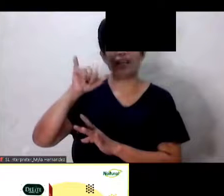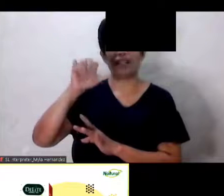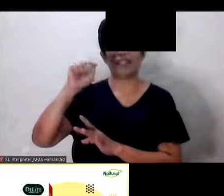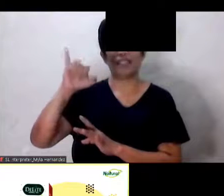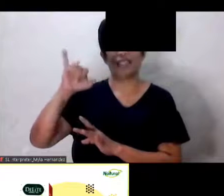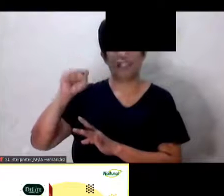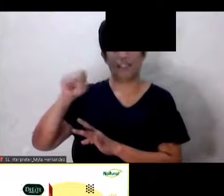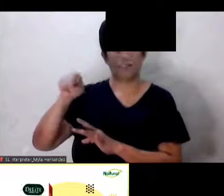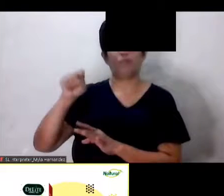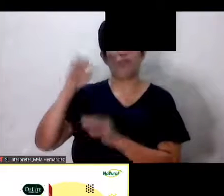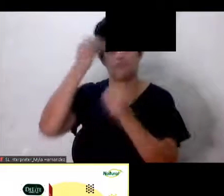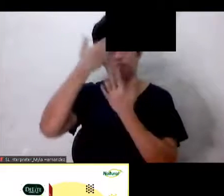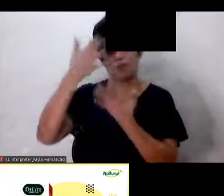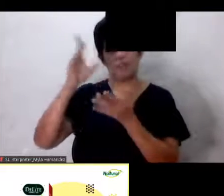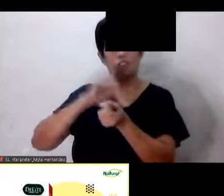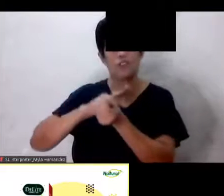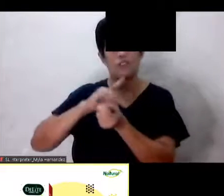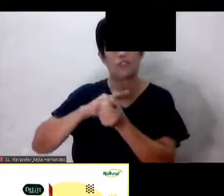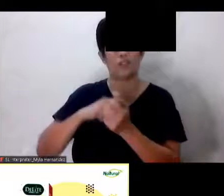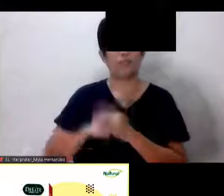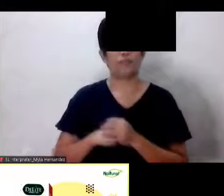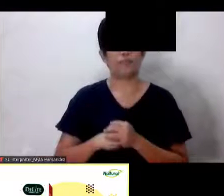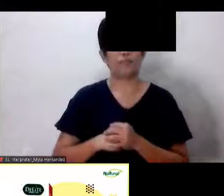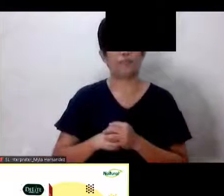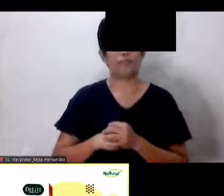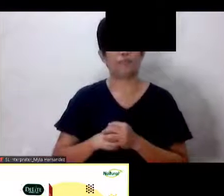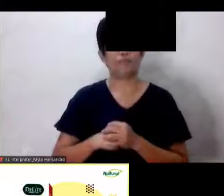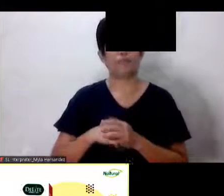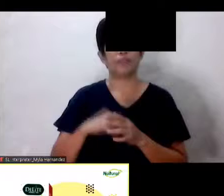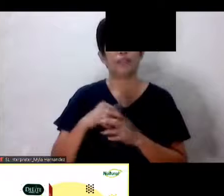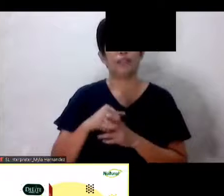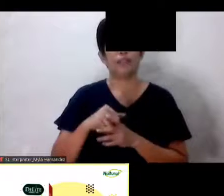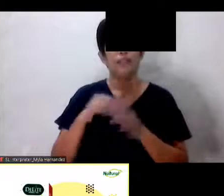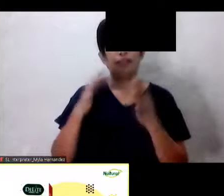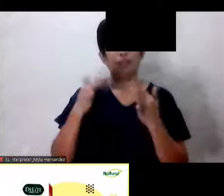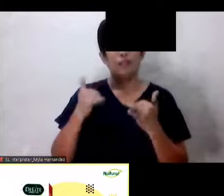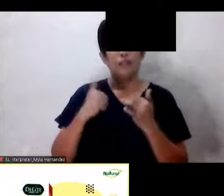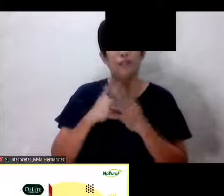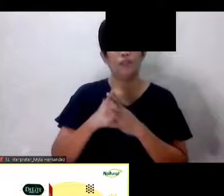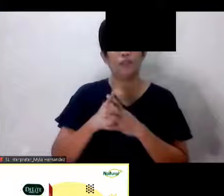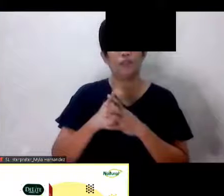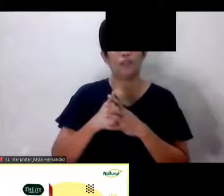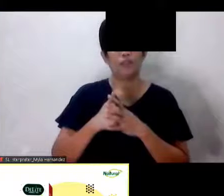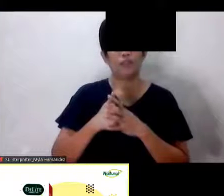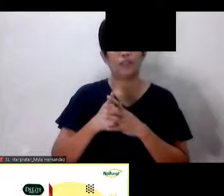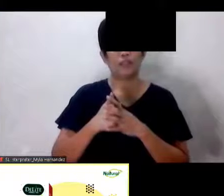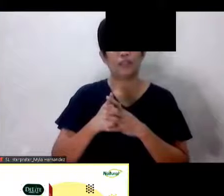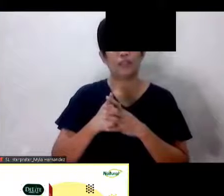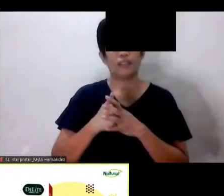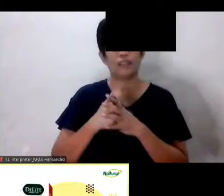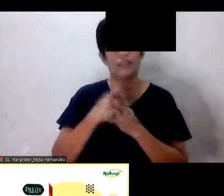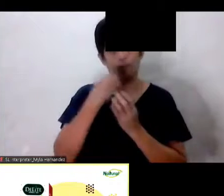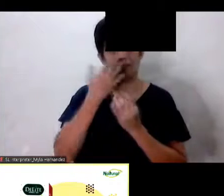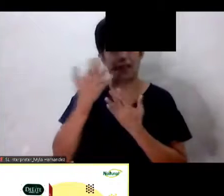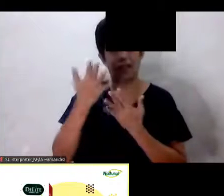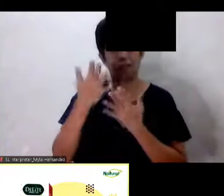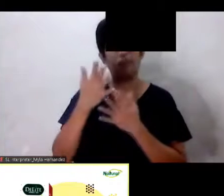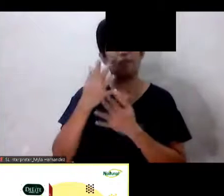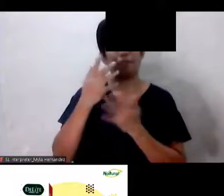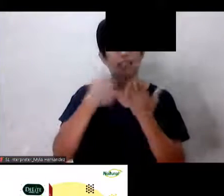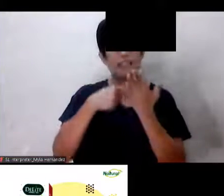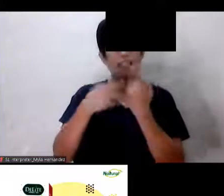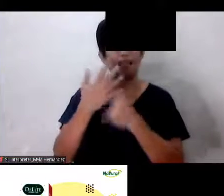Brother Eng 553 Gusto kong palakayang konti yung About our reseller program